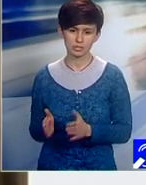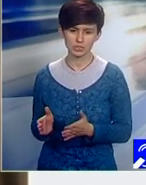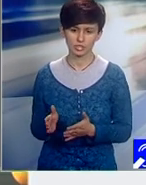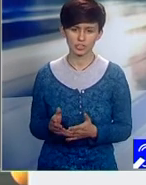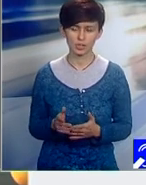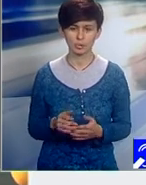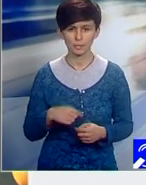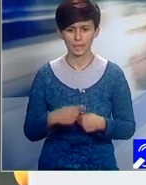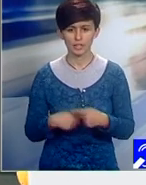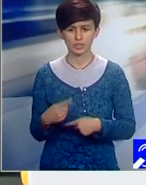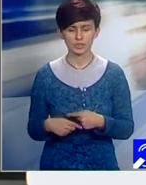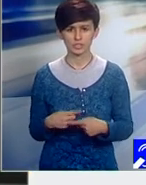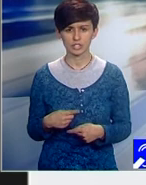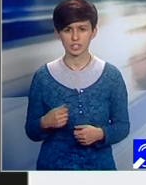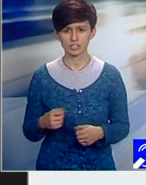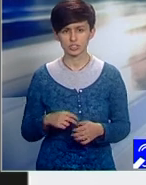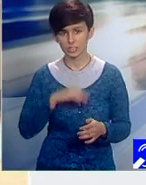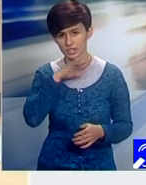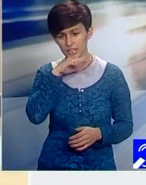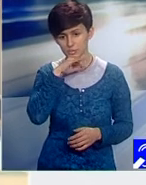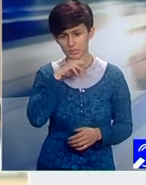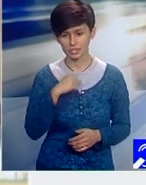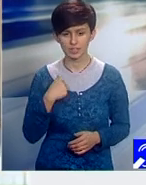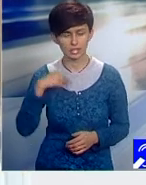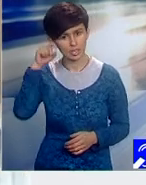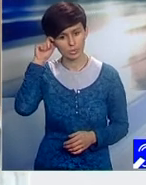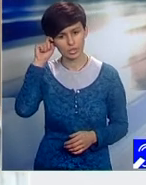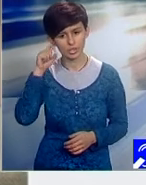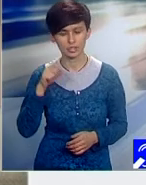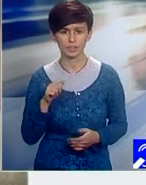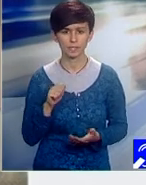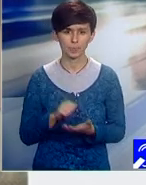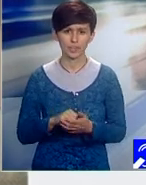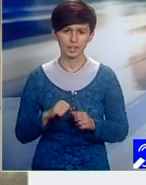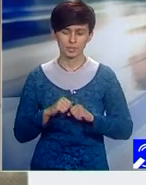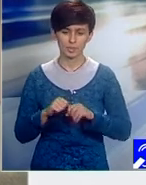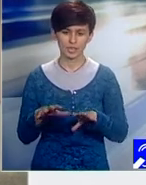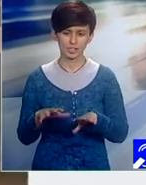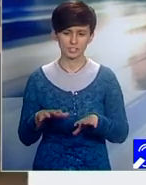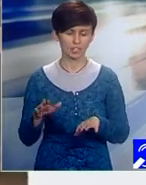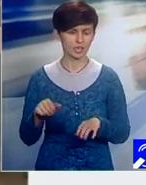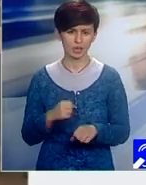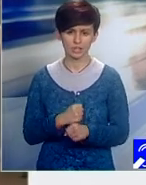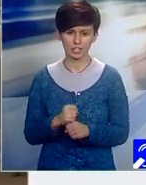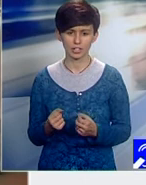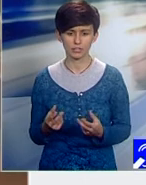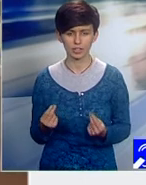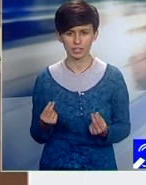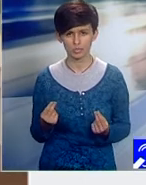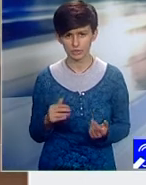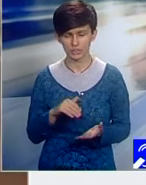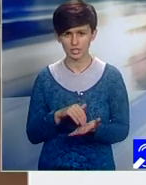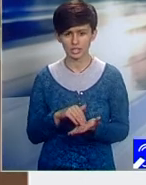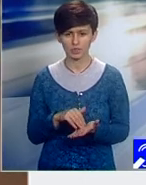început să funcționeze și în administrație. Cred că presa, vorbesc acum din această perspectivă, ar avea foarte mare nevoie